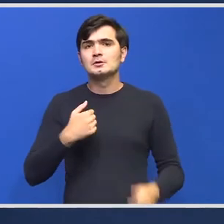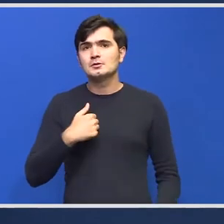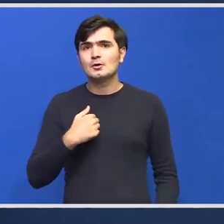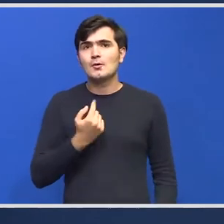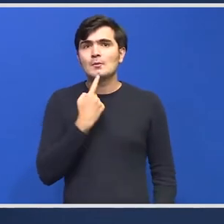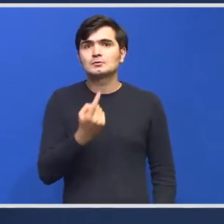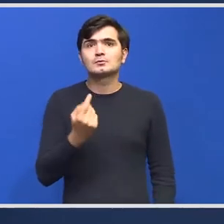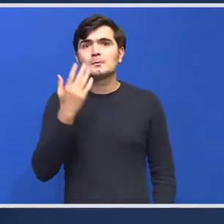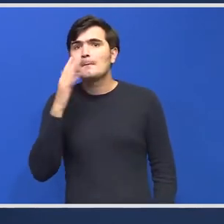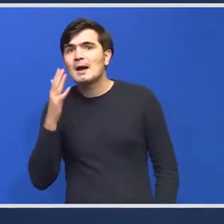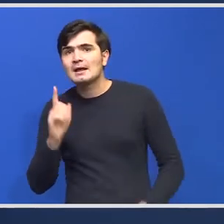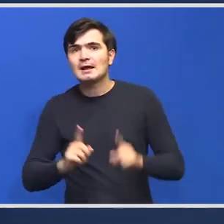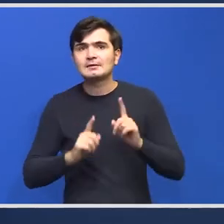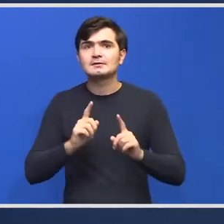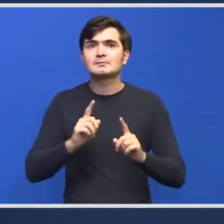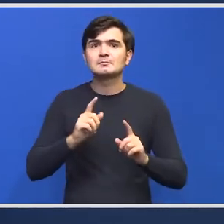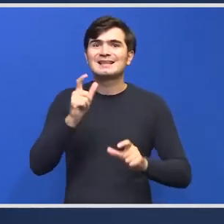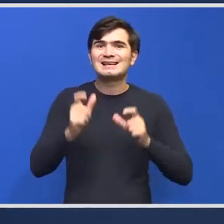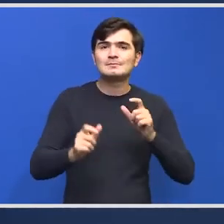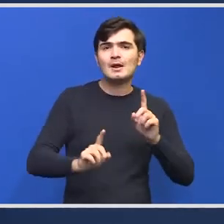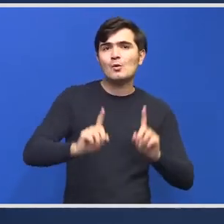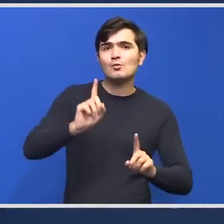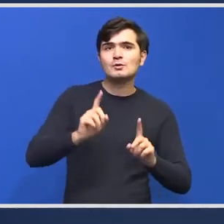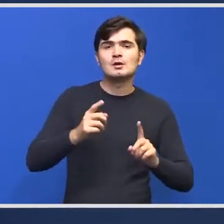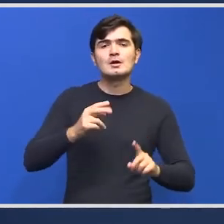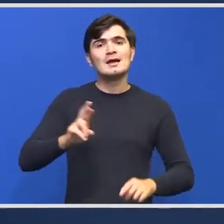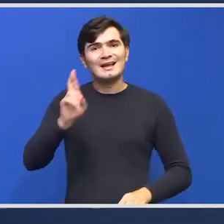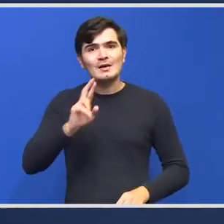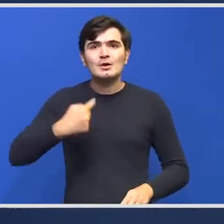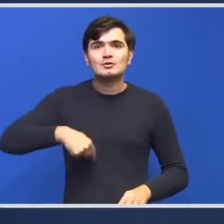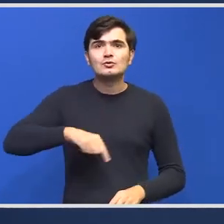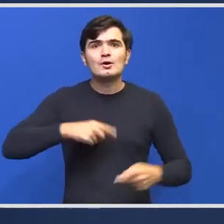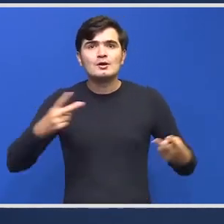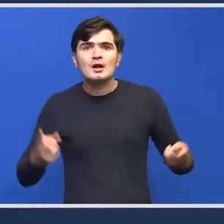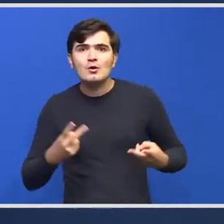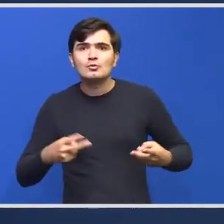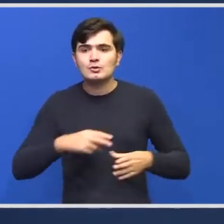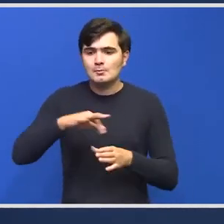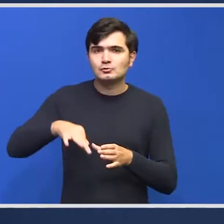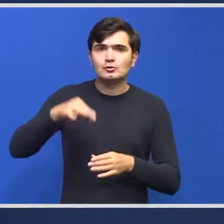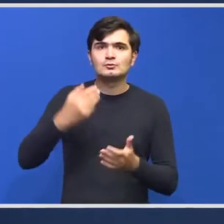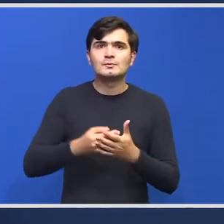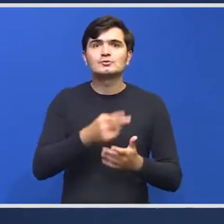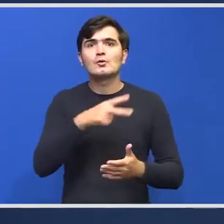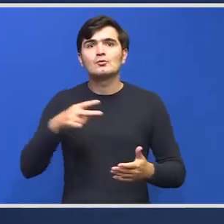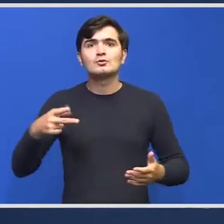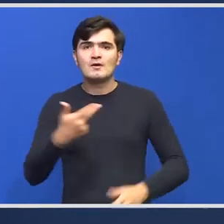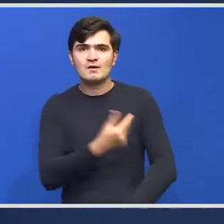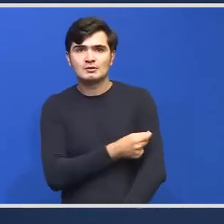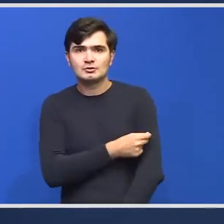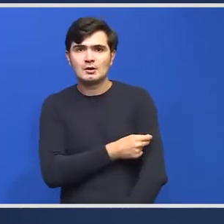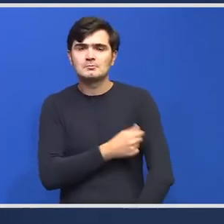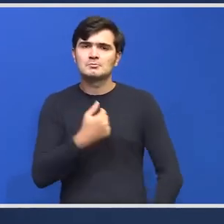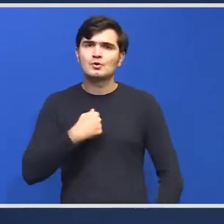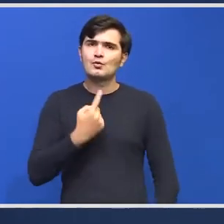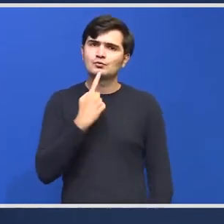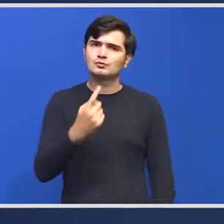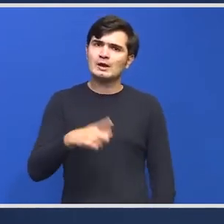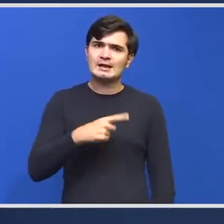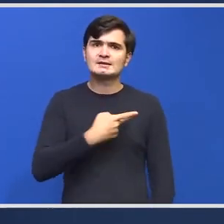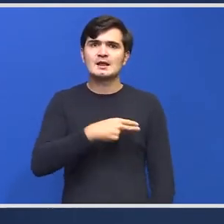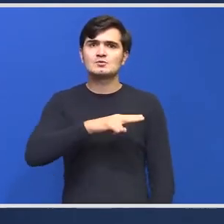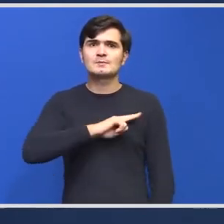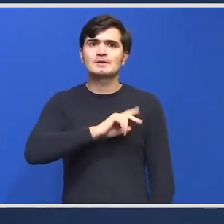spus părerea despre unul dintre ele, dar, repet, căutăm soluții pentru a continua o campanie de vaccinare. Până la urmă, eu spun că este și